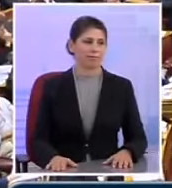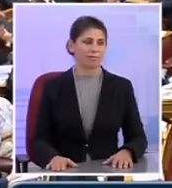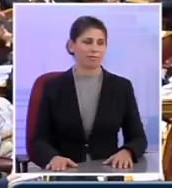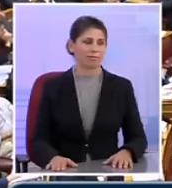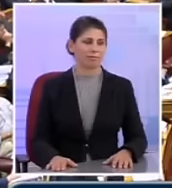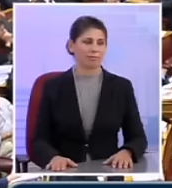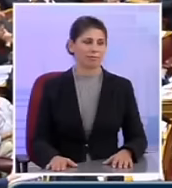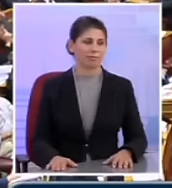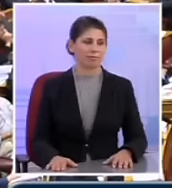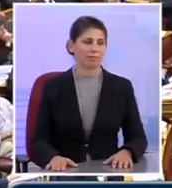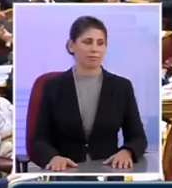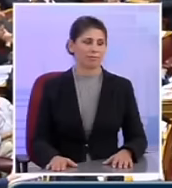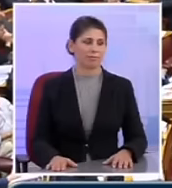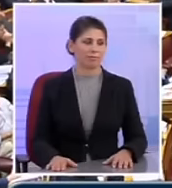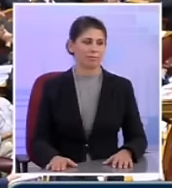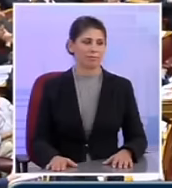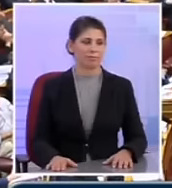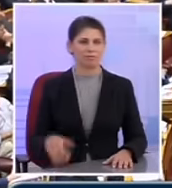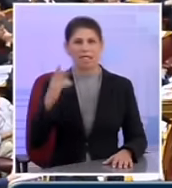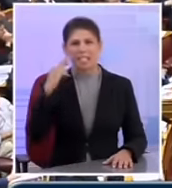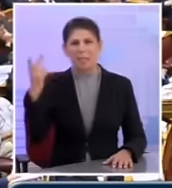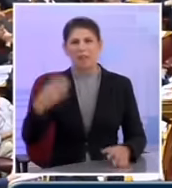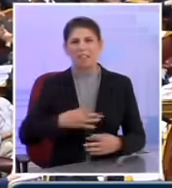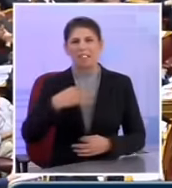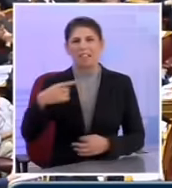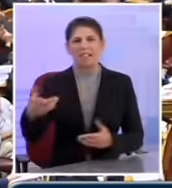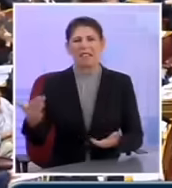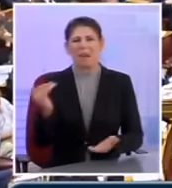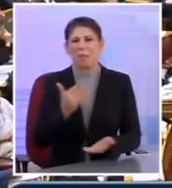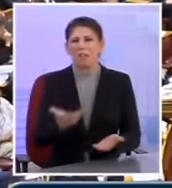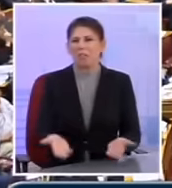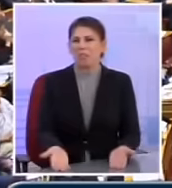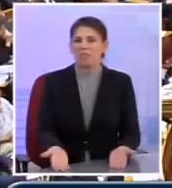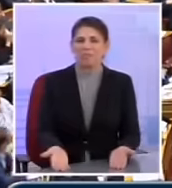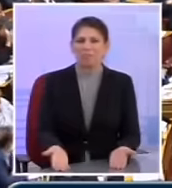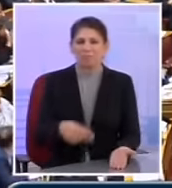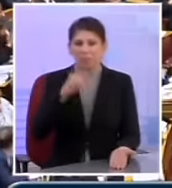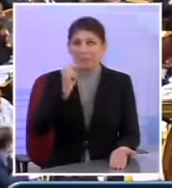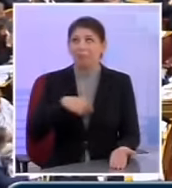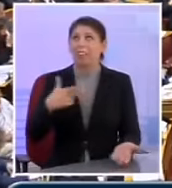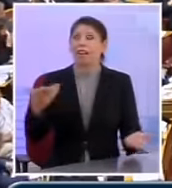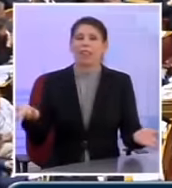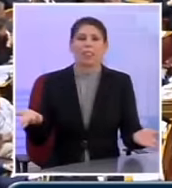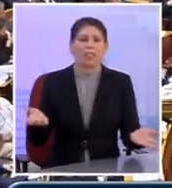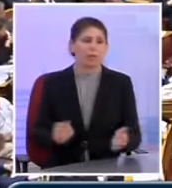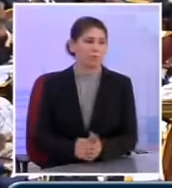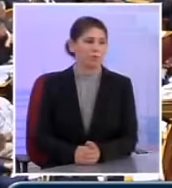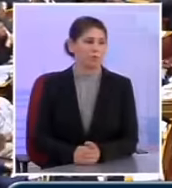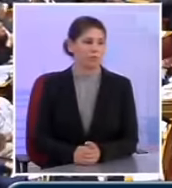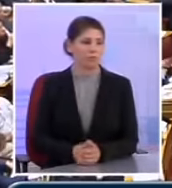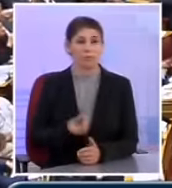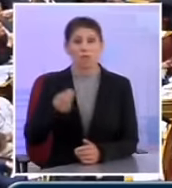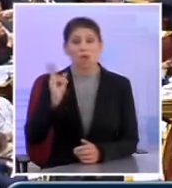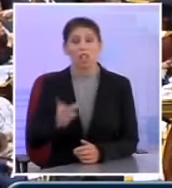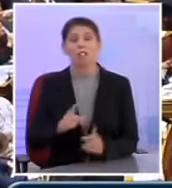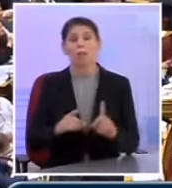Να έχουμε τώρα λίγο, άμα αρχίσουμε τέτοιες εξυπνάδες κύριε Τασούλα, αλλά αμέσως τώρα Παναγία μου λέει, το χειρότερο